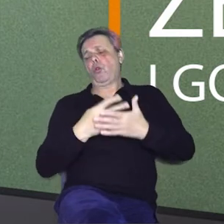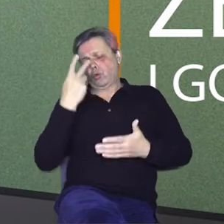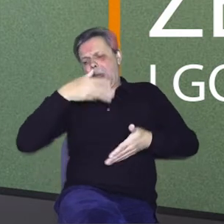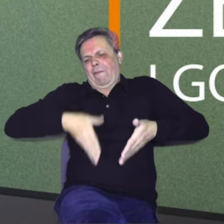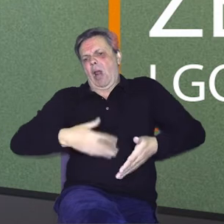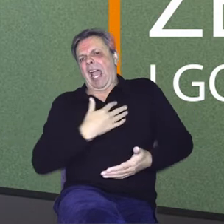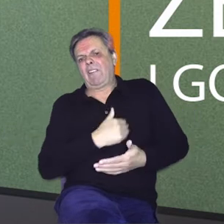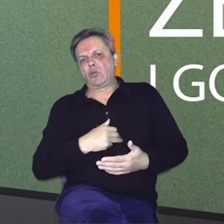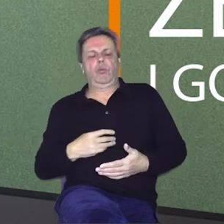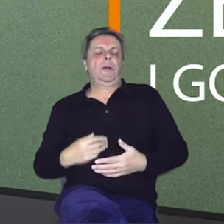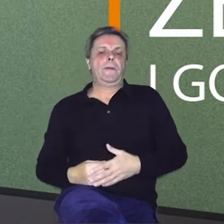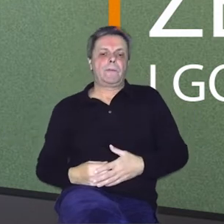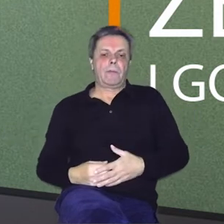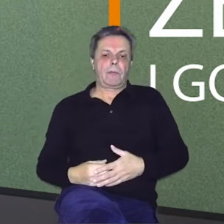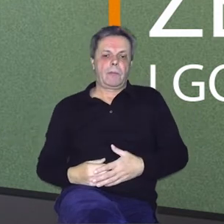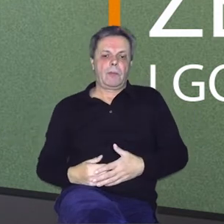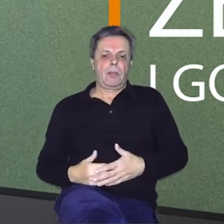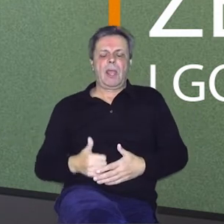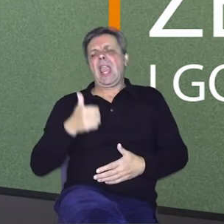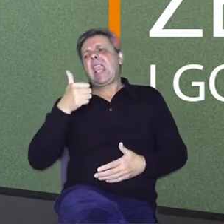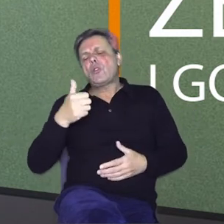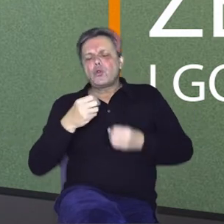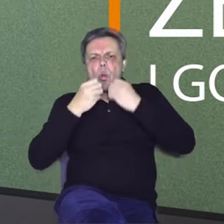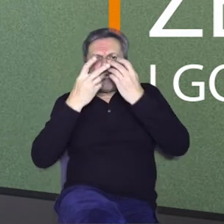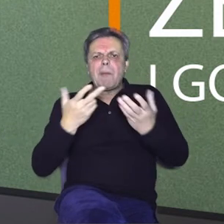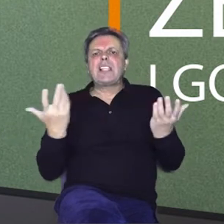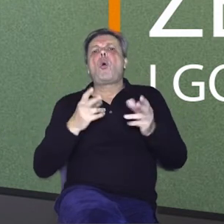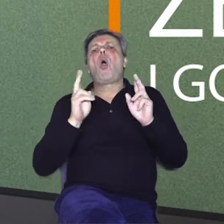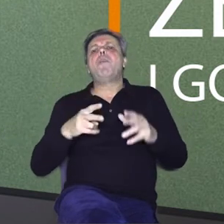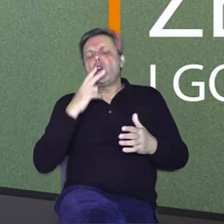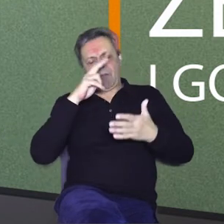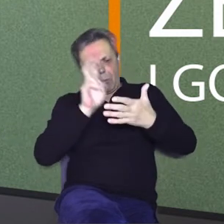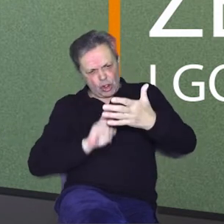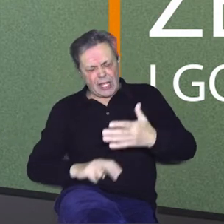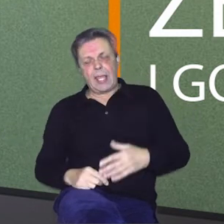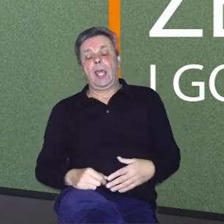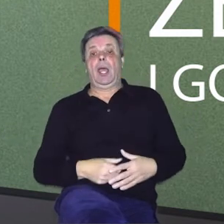naravno, na Hrvatsku, jer jedno su informacije koje možemo pročitati,